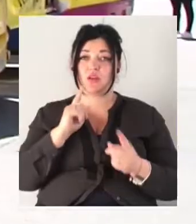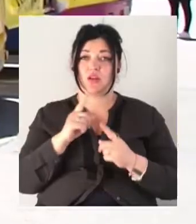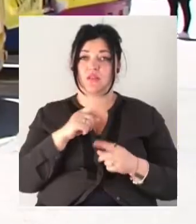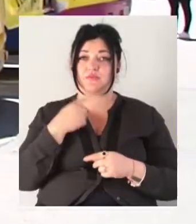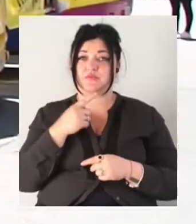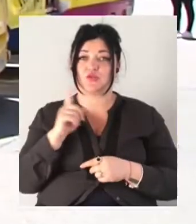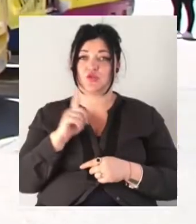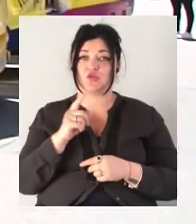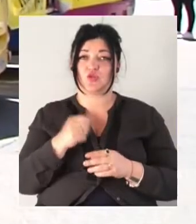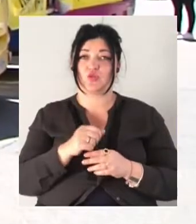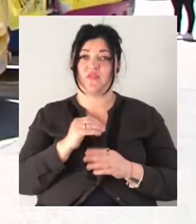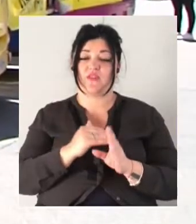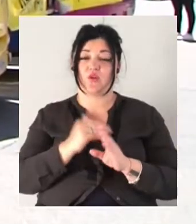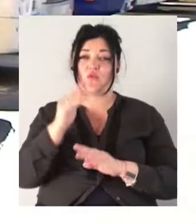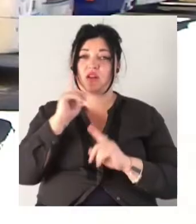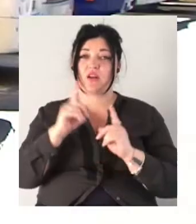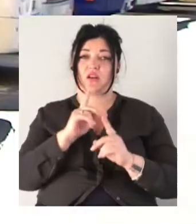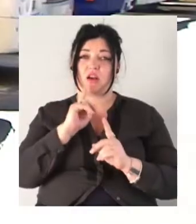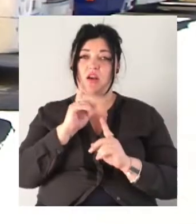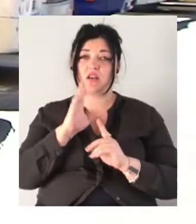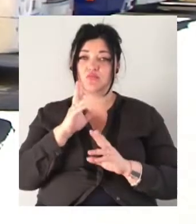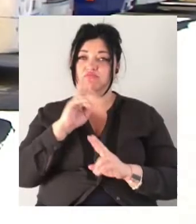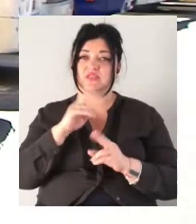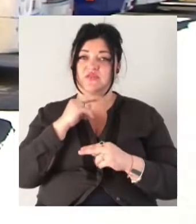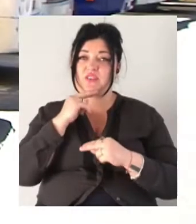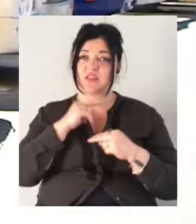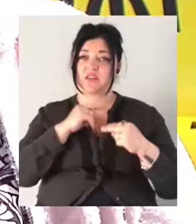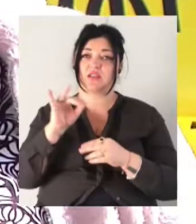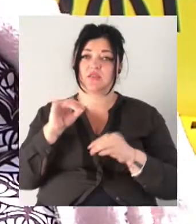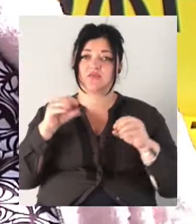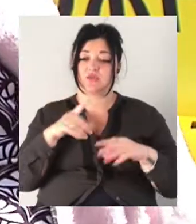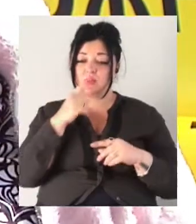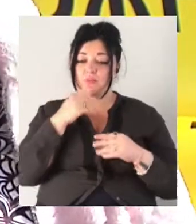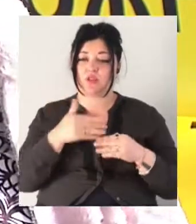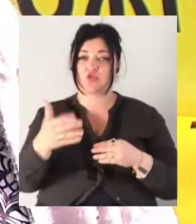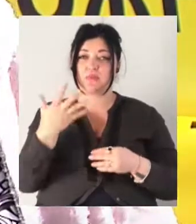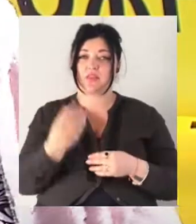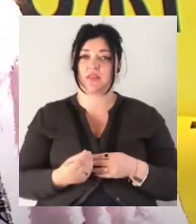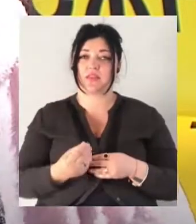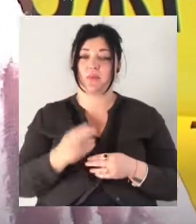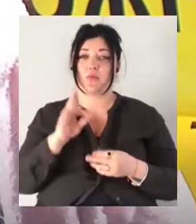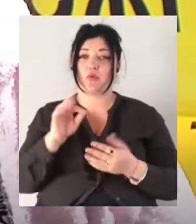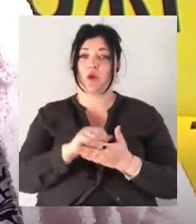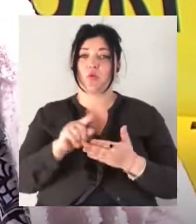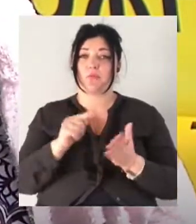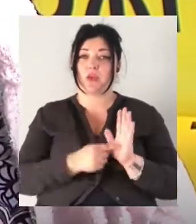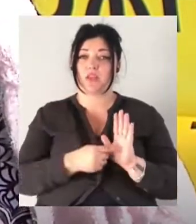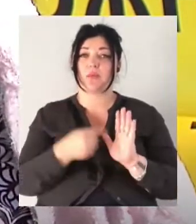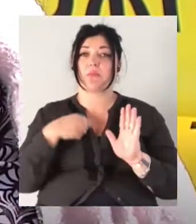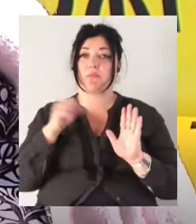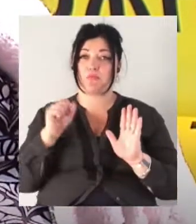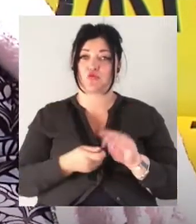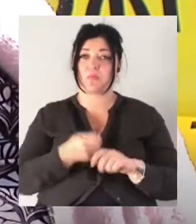Верховної Ради із питанням про вигід перевізників на маршрути, вирішить на найближчій сесії. По документам ми можемо подати обращення